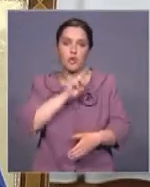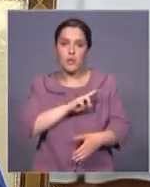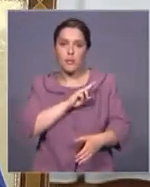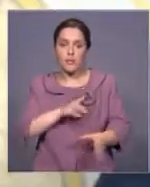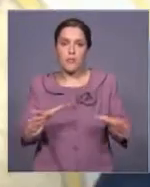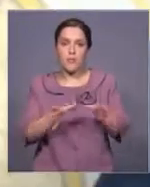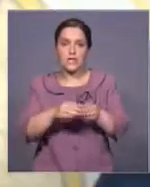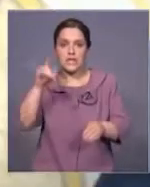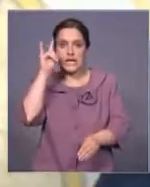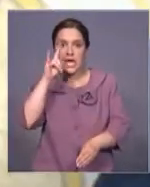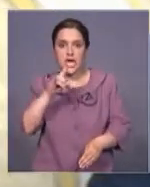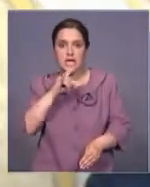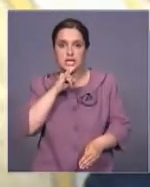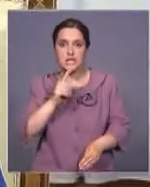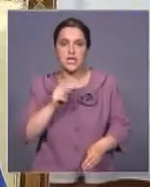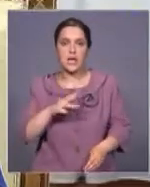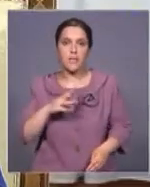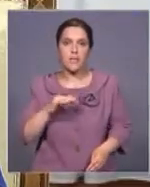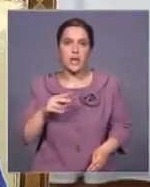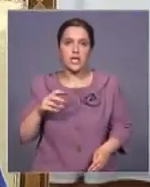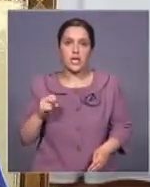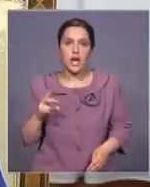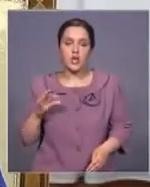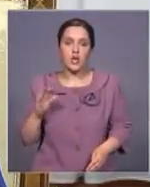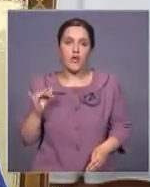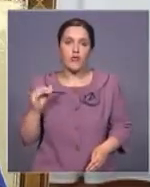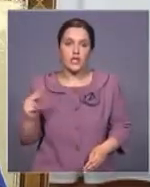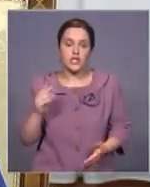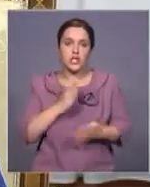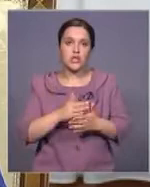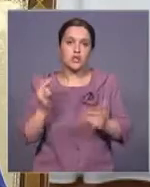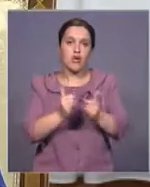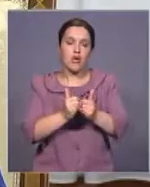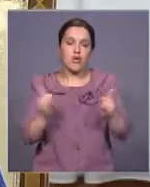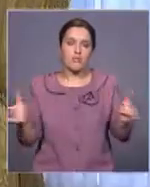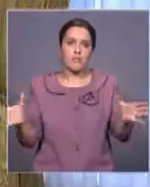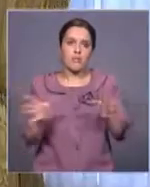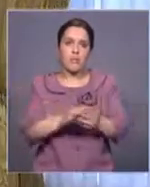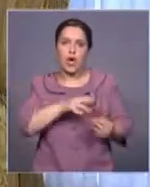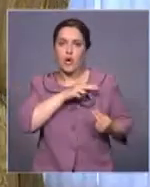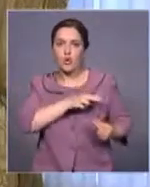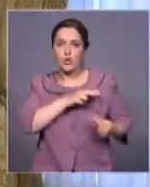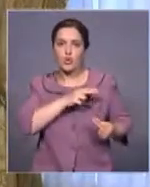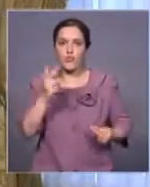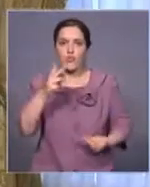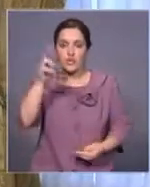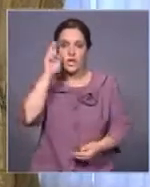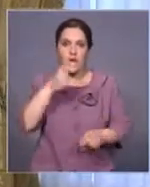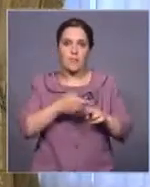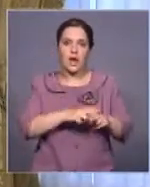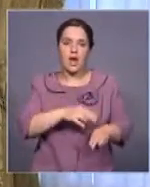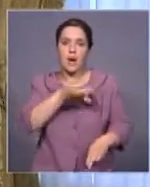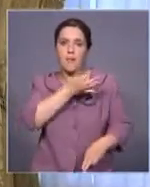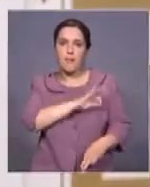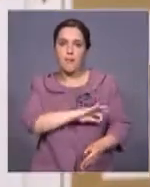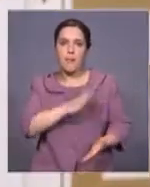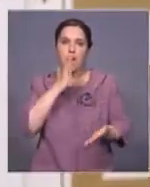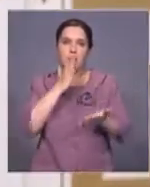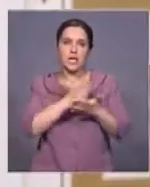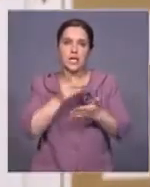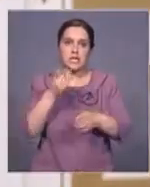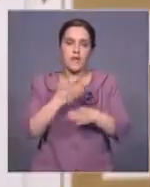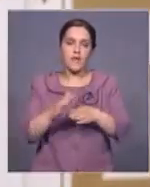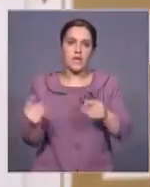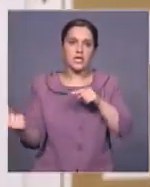Казахстаном. Зоран Миланович, в свою очередь, подчеркнул растущую динамику сотрудничества двух стран, что положительно сказывается на ключевых